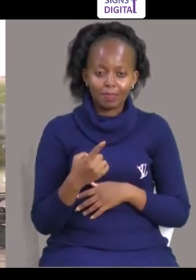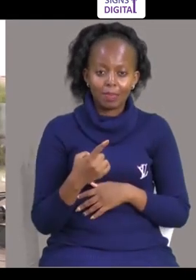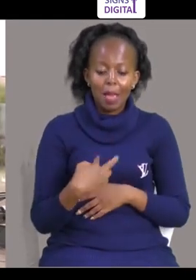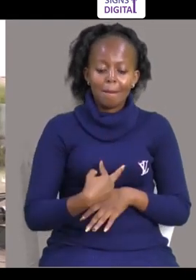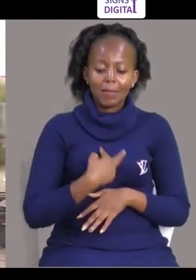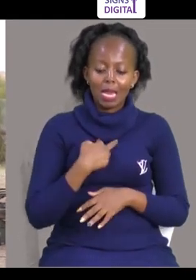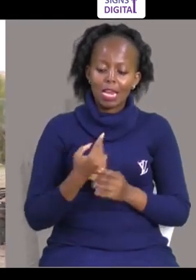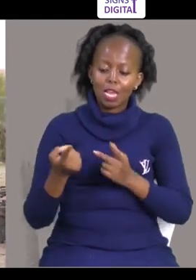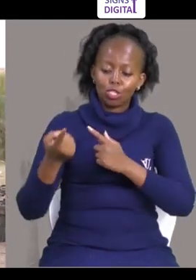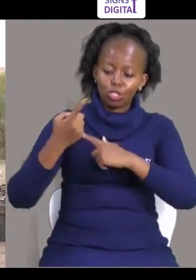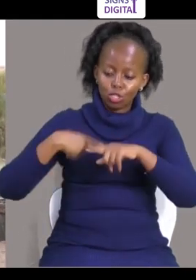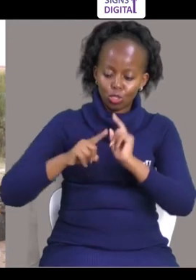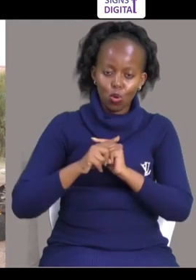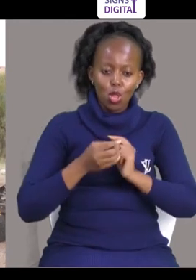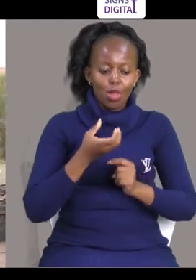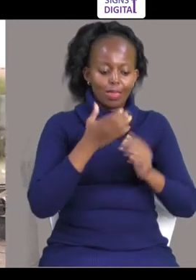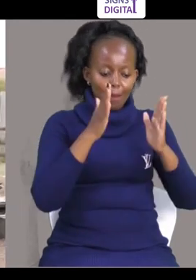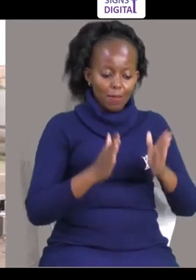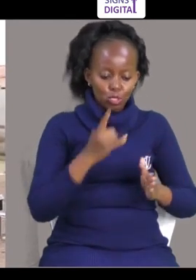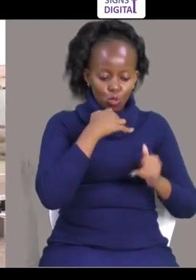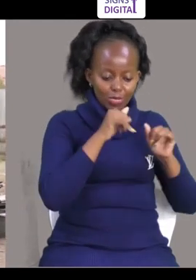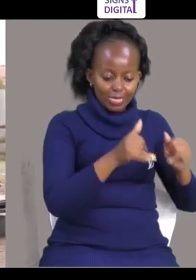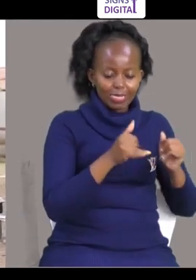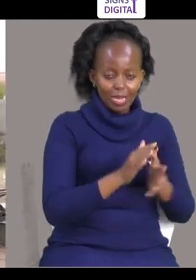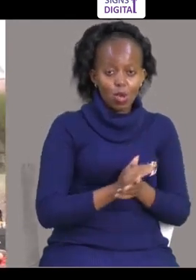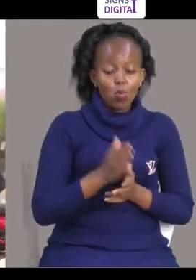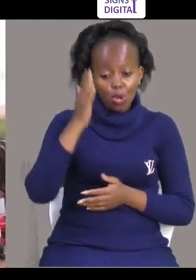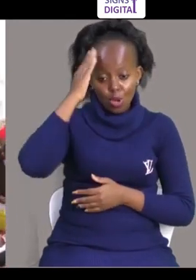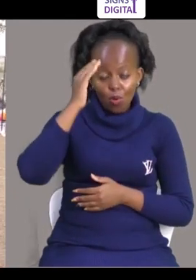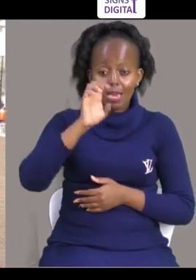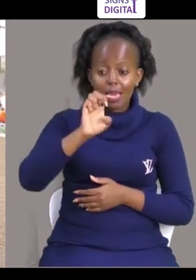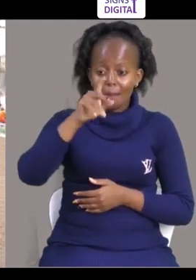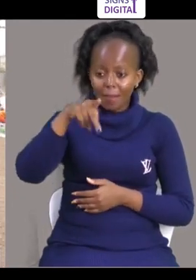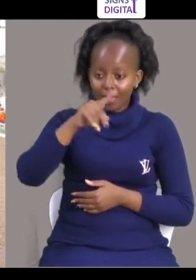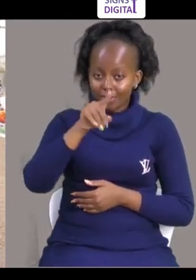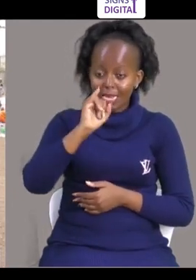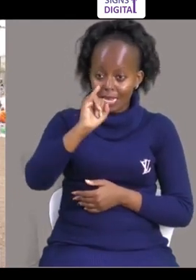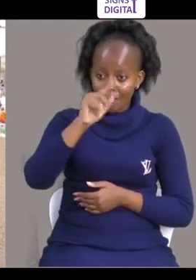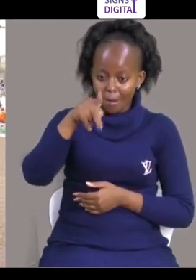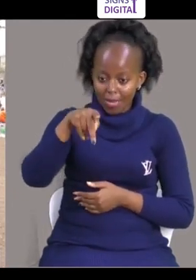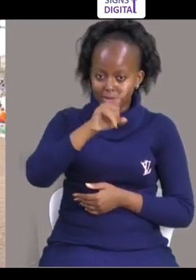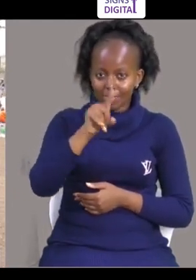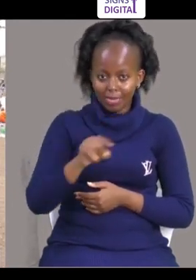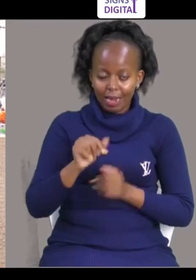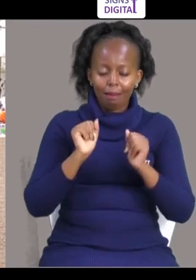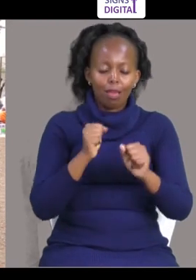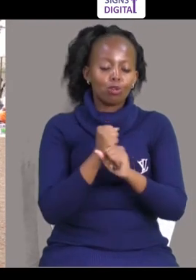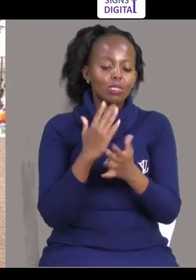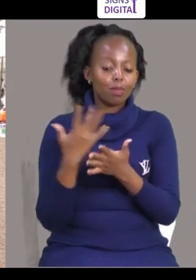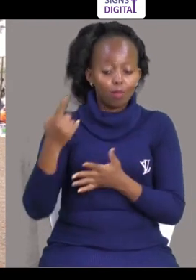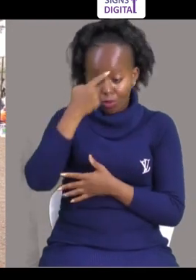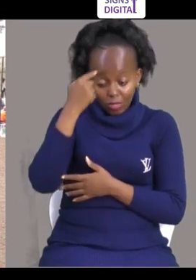Waswaili wanasema mgeni joe Mwenyeja vanya nini Kwa evo tunamini ya kwamba Shirika la IPZ